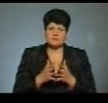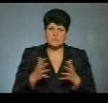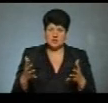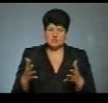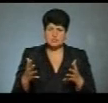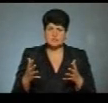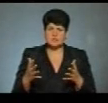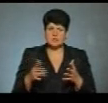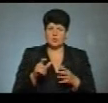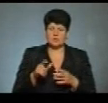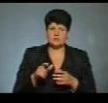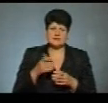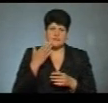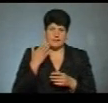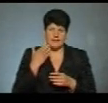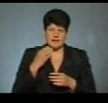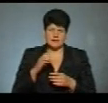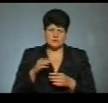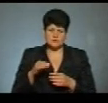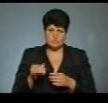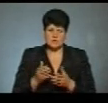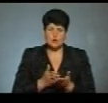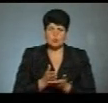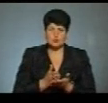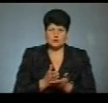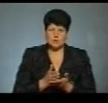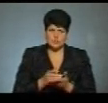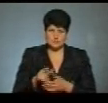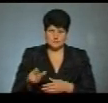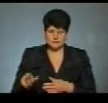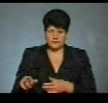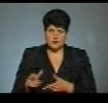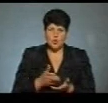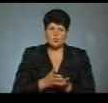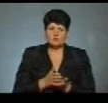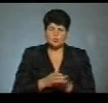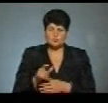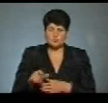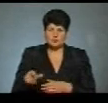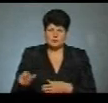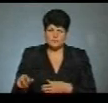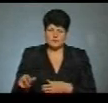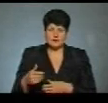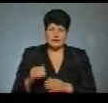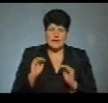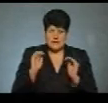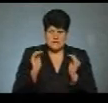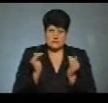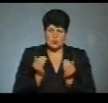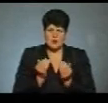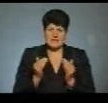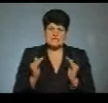більшість легка ступінь пацієнтів і обслуговуючого персоналу. З обслуговуючого персоналу на ізоляції